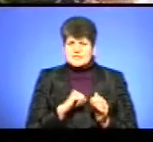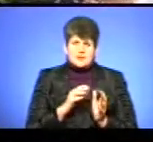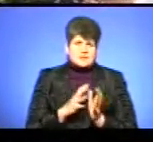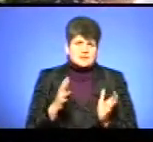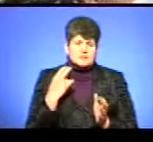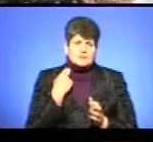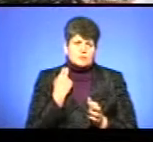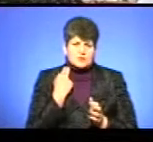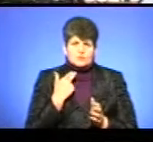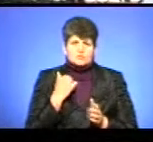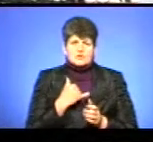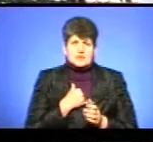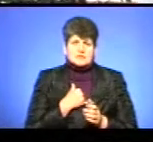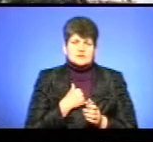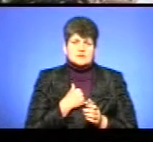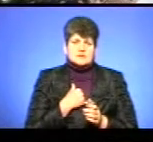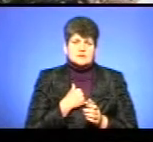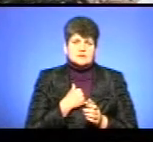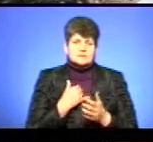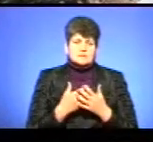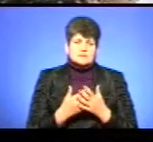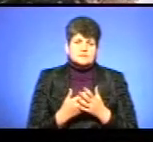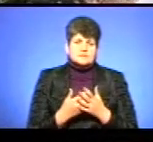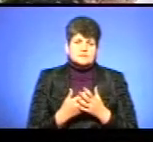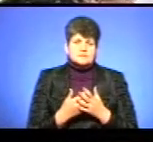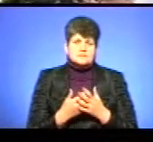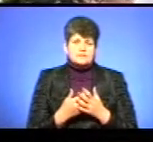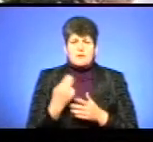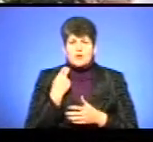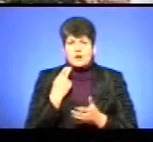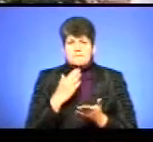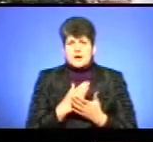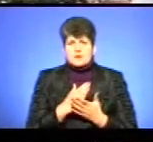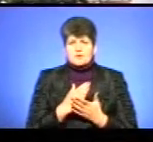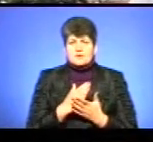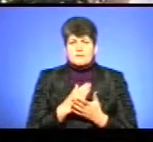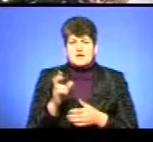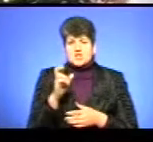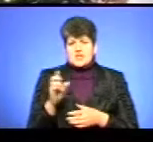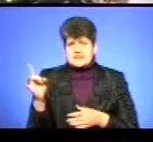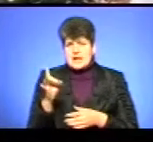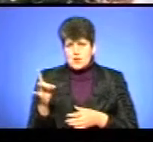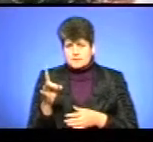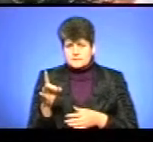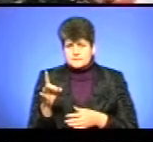боржники, ну в принципі, зараз, скажімо так, борги мають більше всього Береженський район,